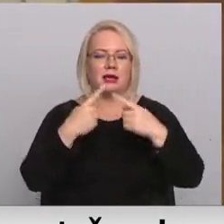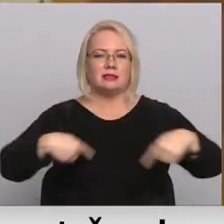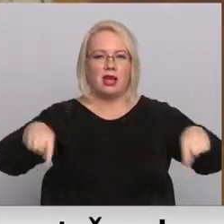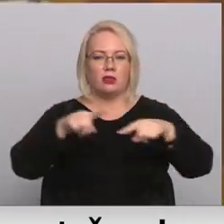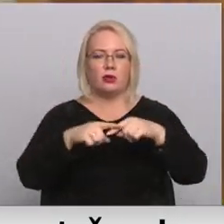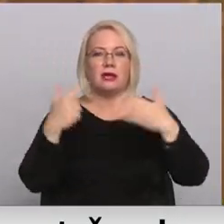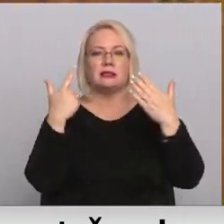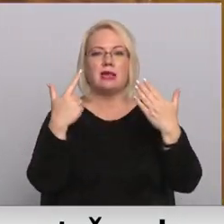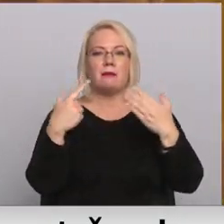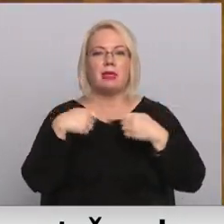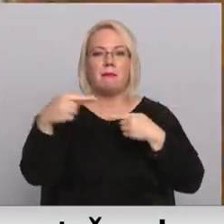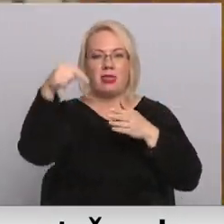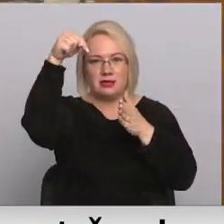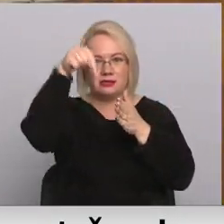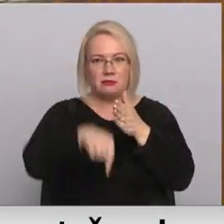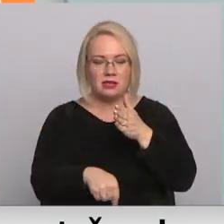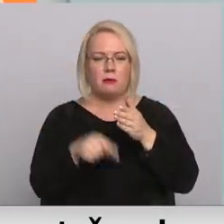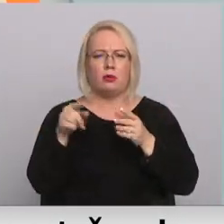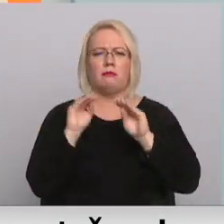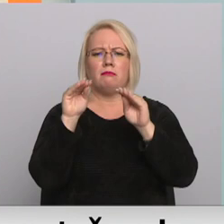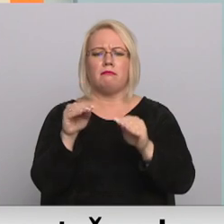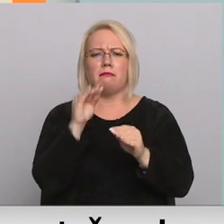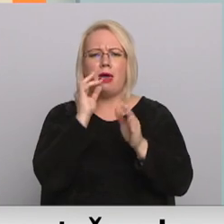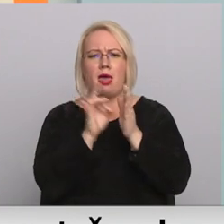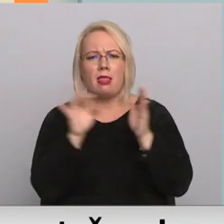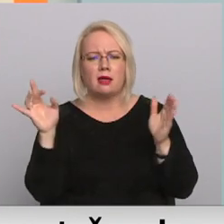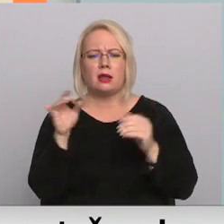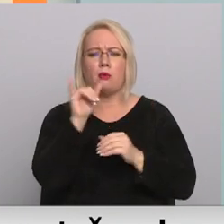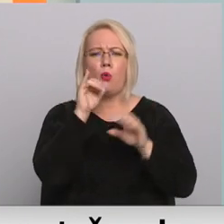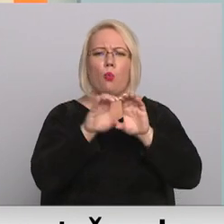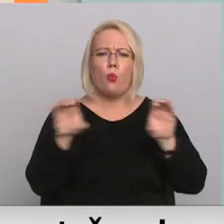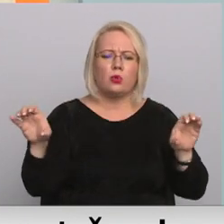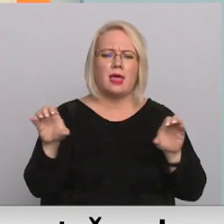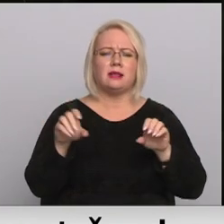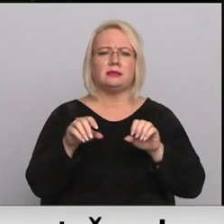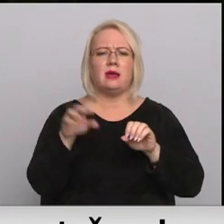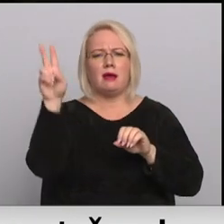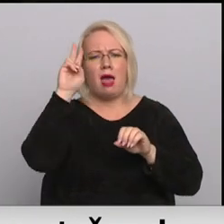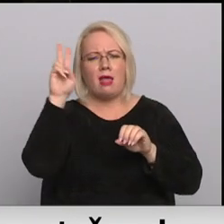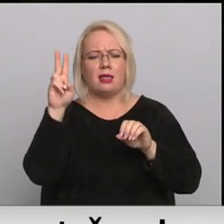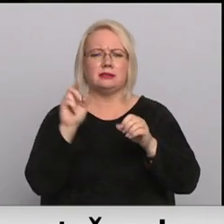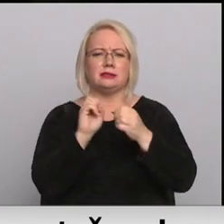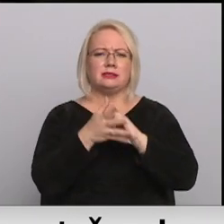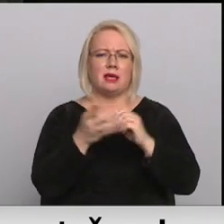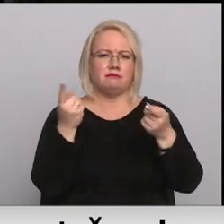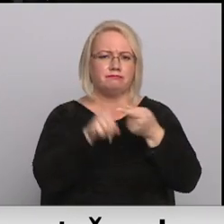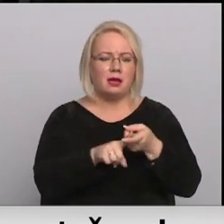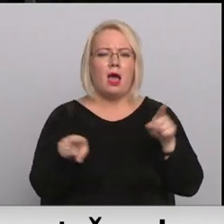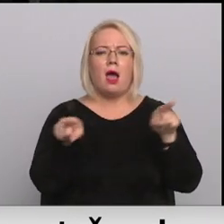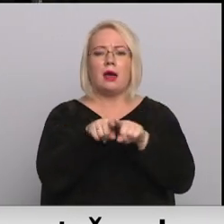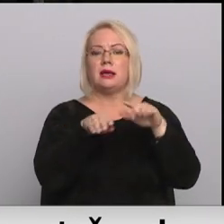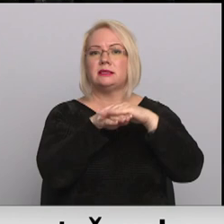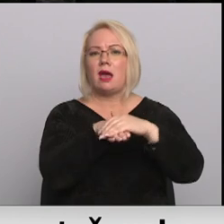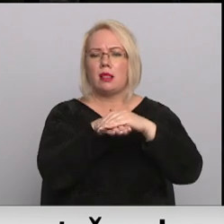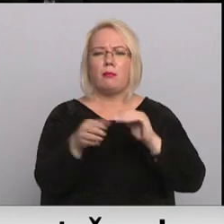metrus zem zemes. Tā priekot ar elektrības, ūdens un kanalizācijas pieslēguma ventilācijas sistēma, kā arī joprojām saglabājušies